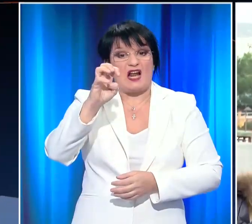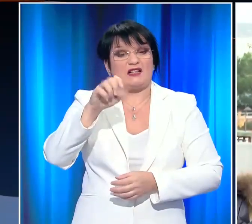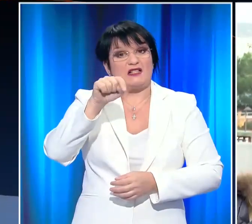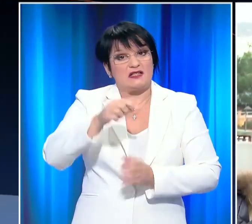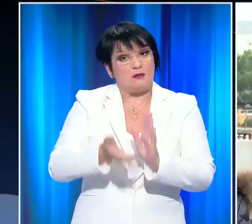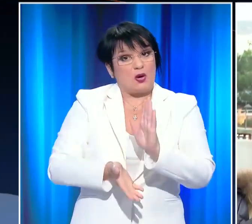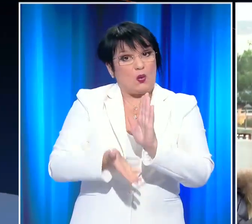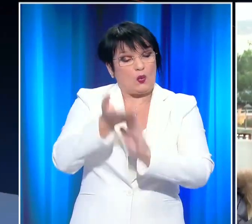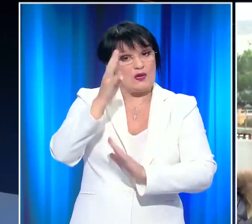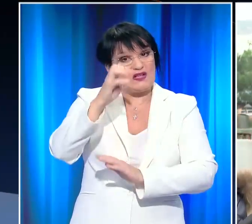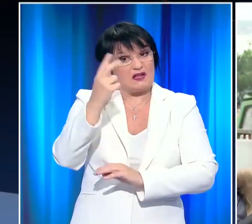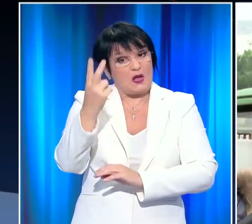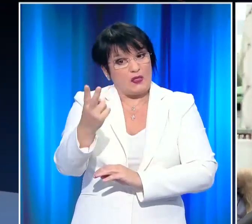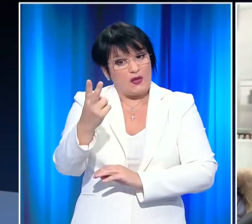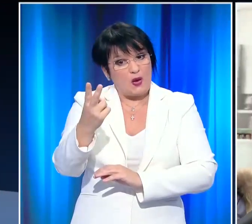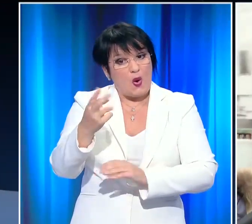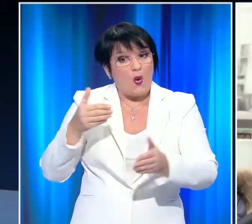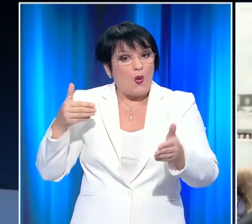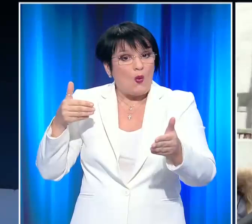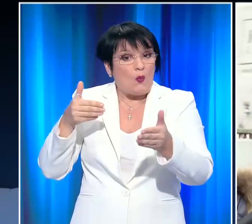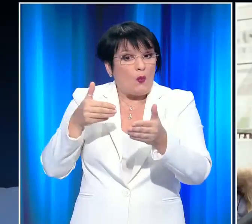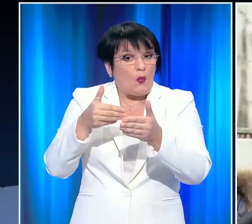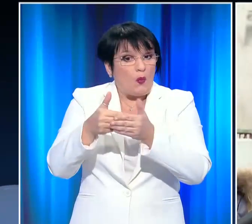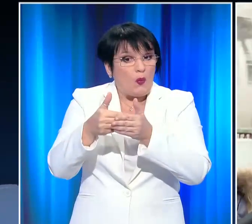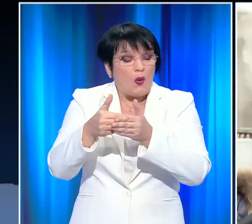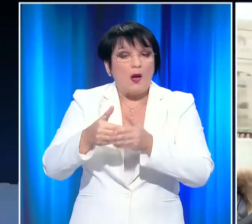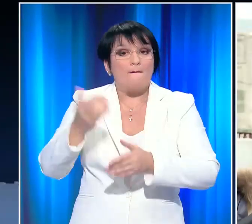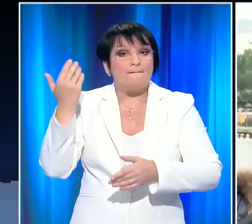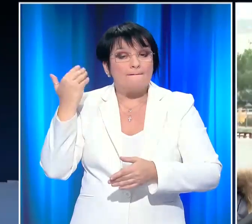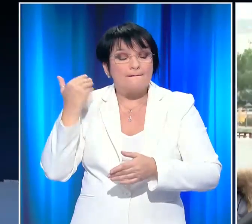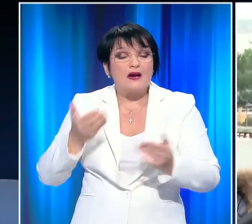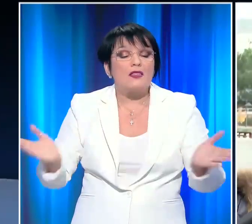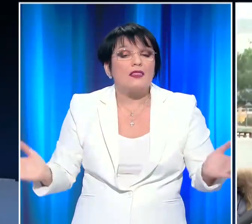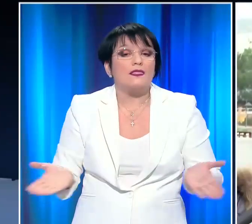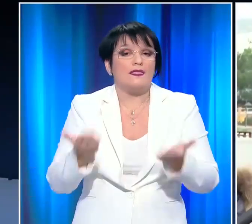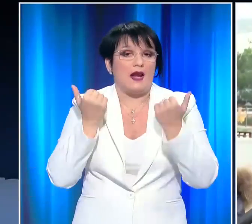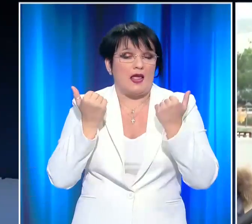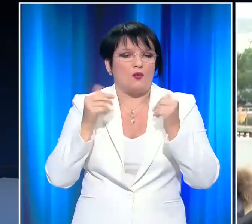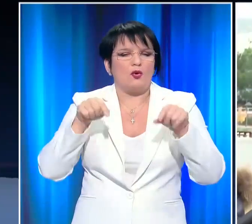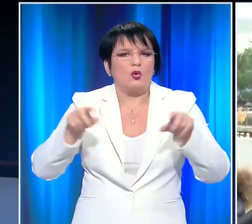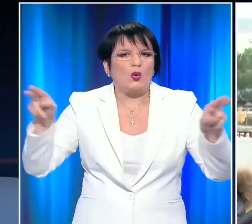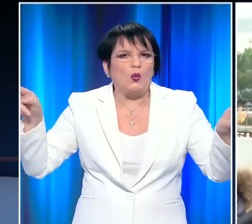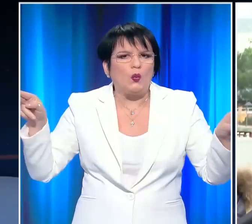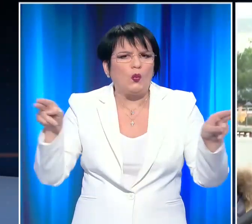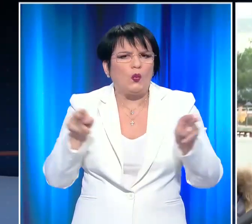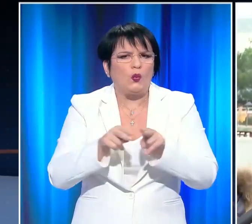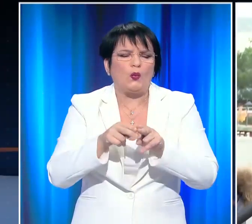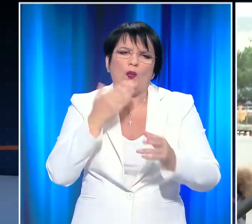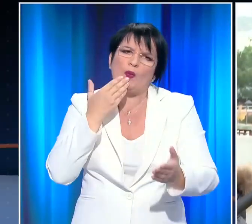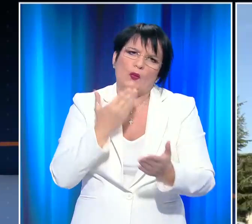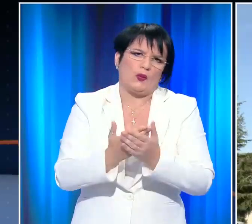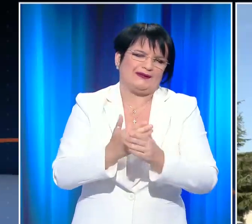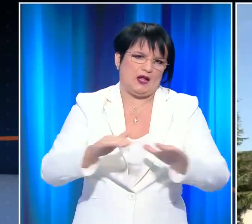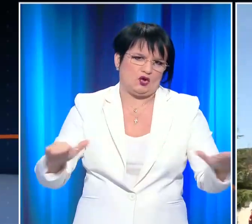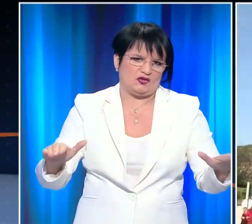έχουμε 42. Άρα τα περιθώρια ακόμη και εκείνα που δεν υπήρχαν και τα εφευρίσκουμε με οποιονδήποτε τρόπο έχουν εξαντληθεί και